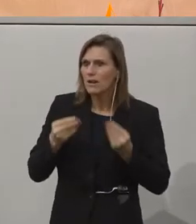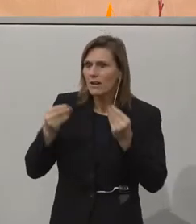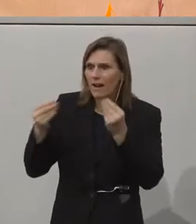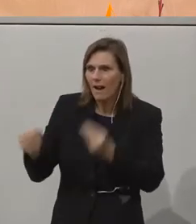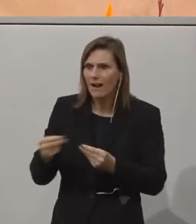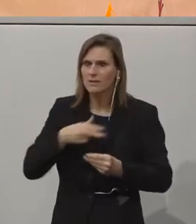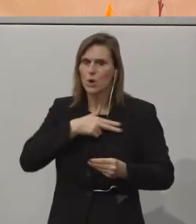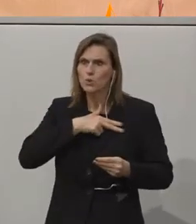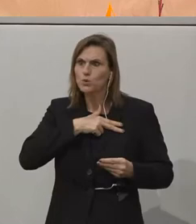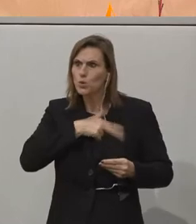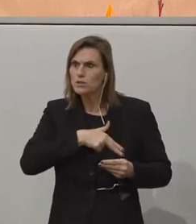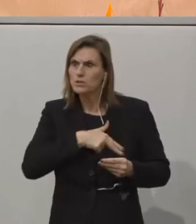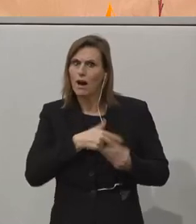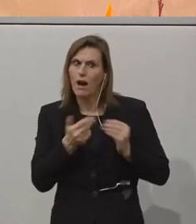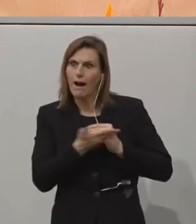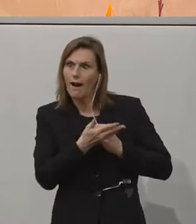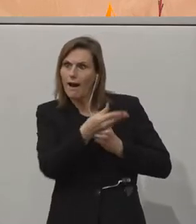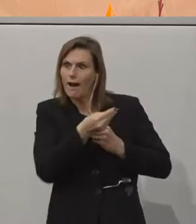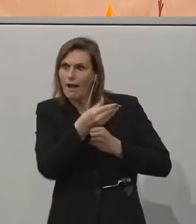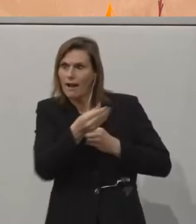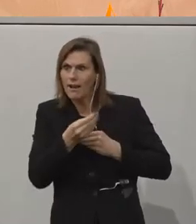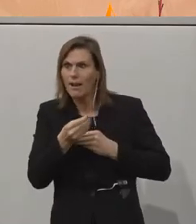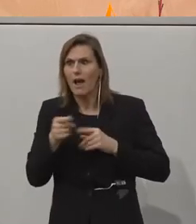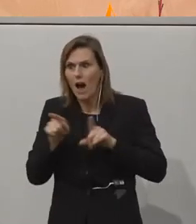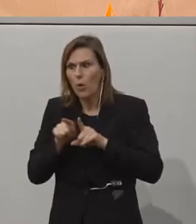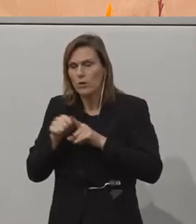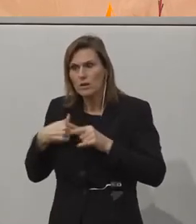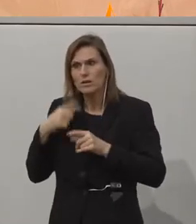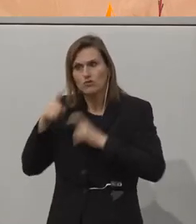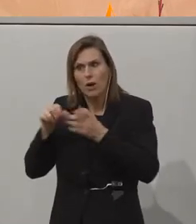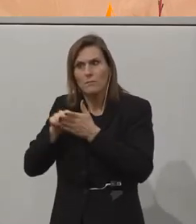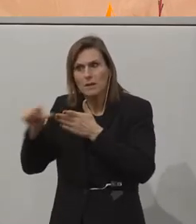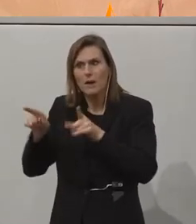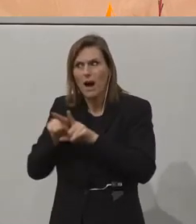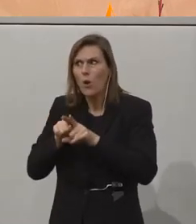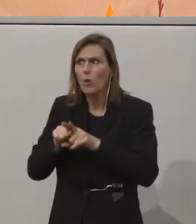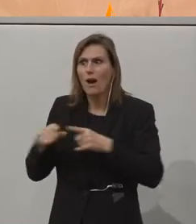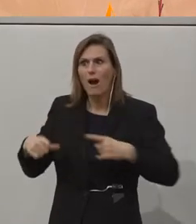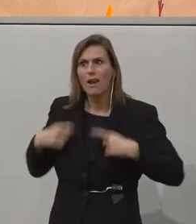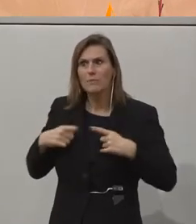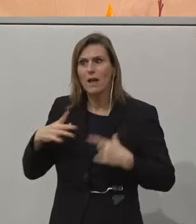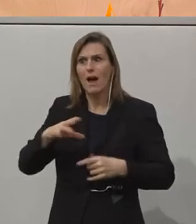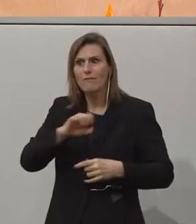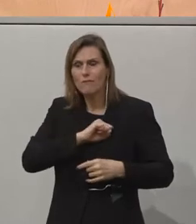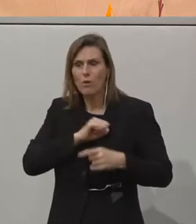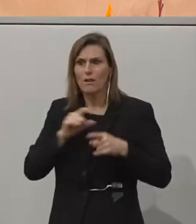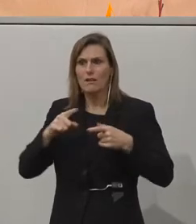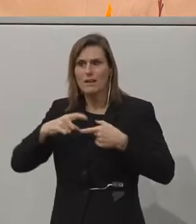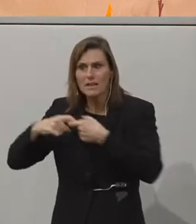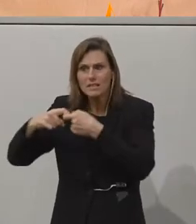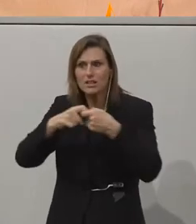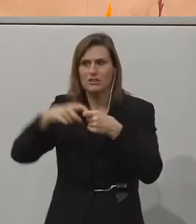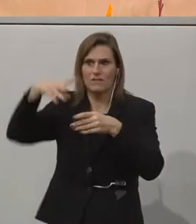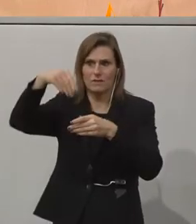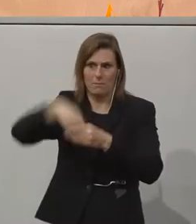Sozialempfänger zu einem Steuerzahler zu werden, aber vor allem auch Erfolgserlebnisse zu haben und in die Gesellschaft integriert zu werden.